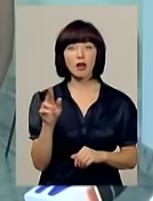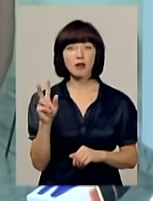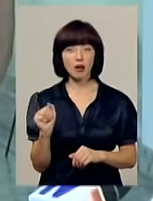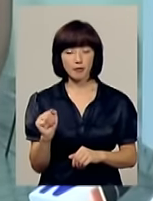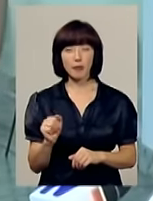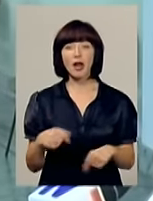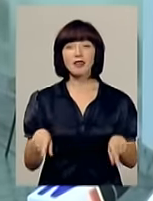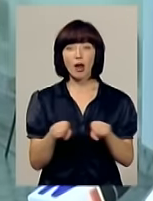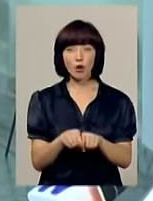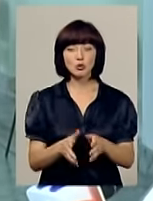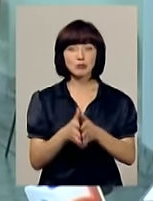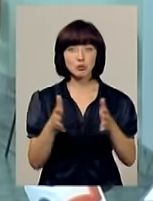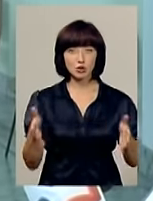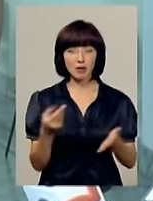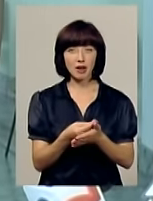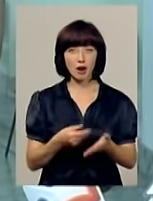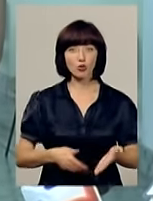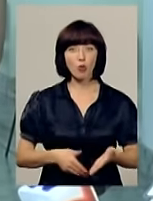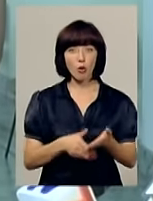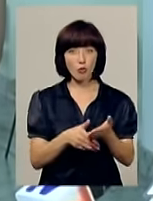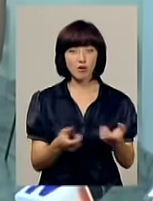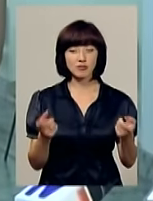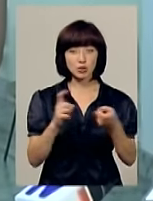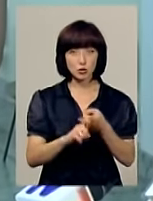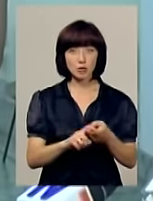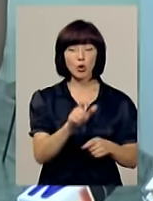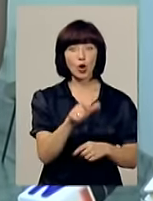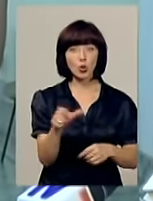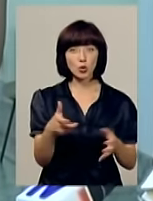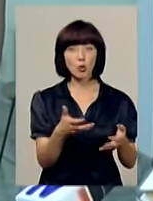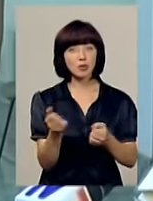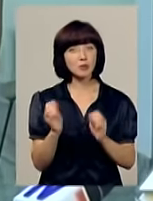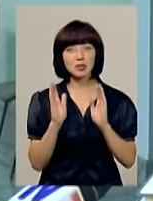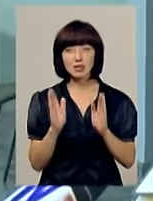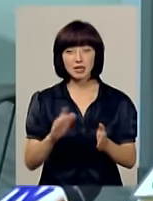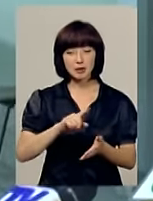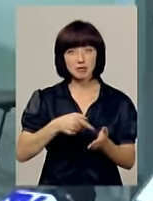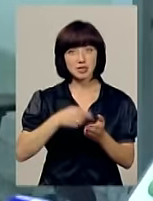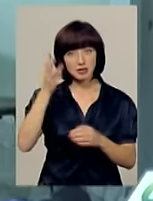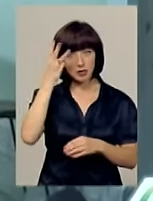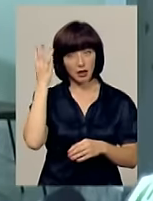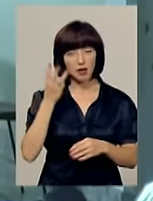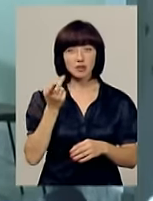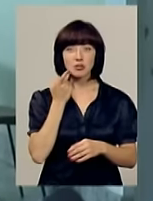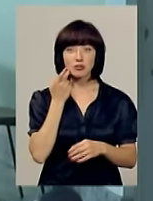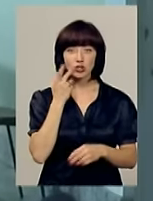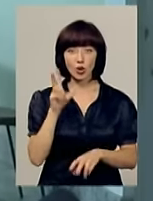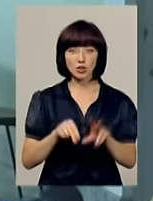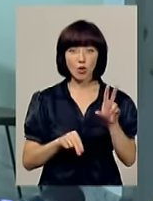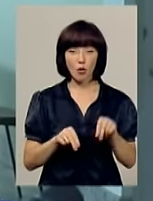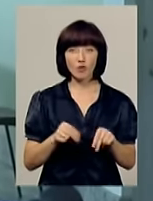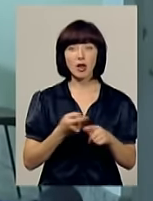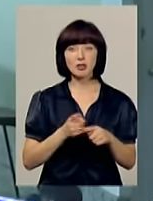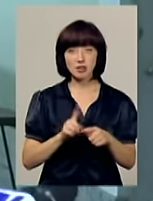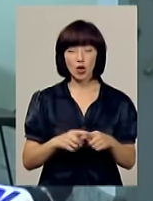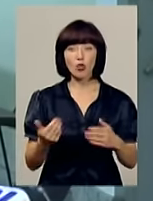матеріальна допомога в зв'язку з що з початку року її отримали не тільки громадяни міста, які традиційно розраховують на неї, але